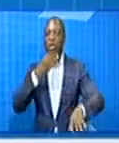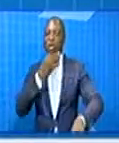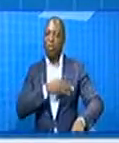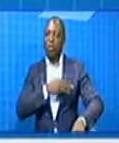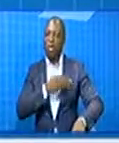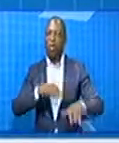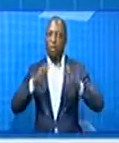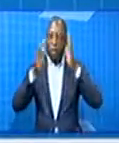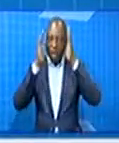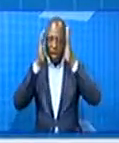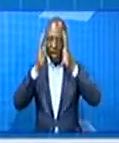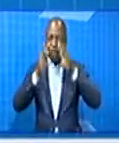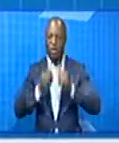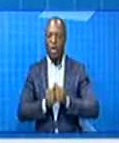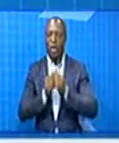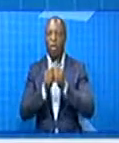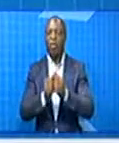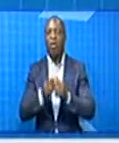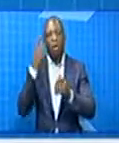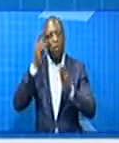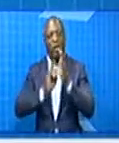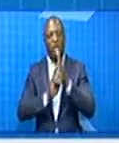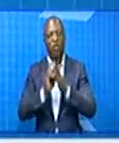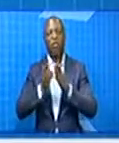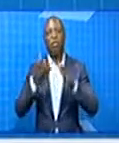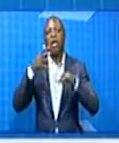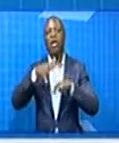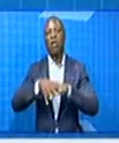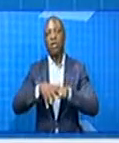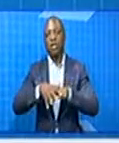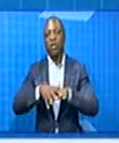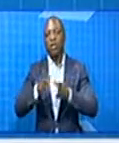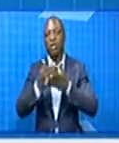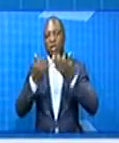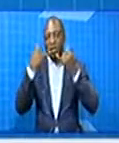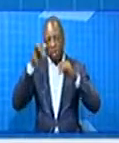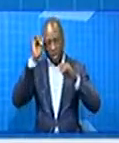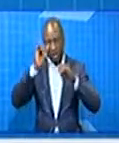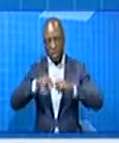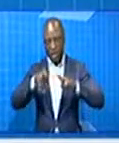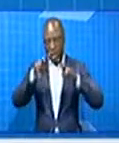une attention et un accompagnement pour un développement inclusif. Sandra Ziavé